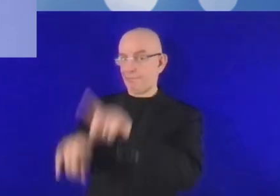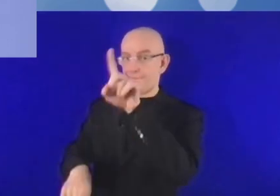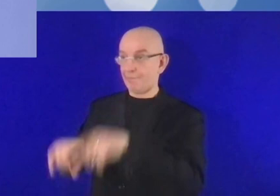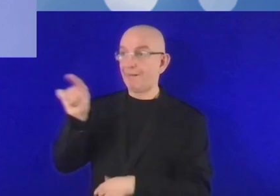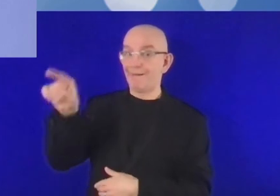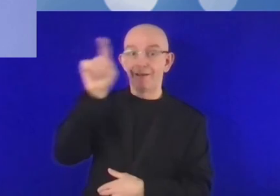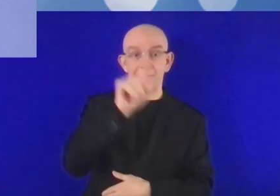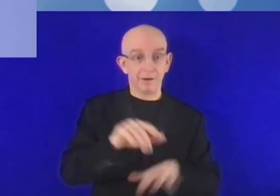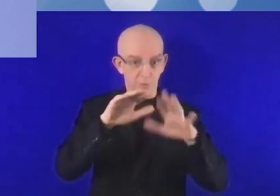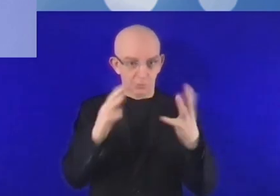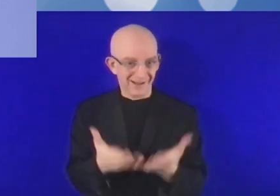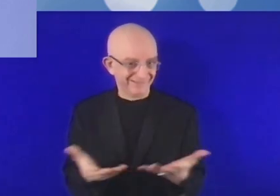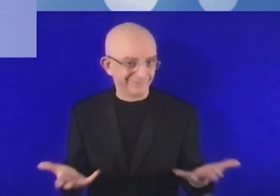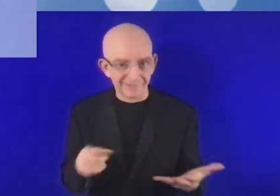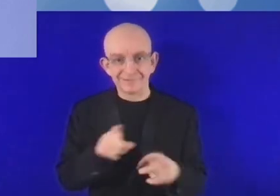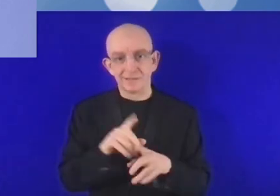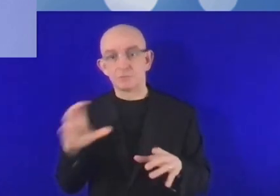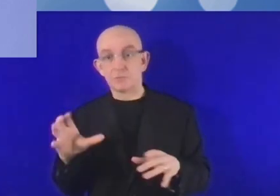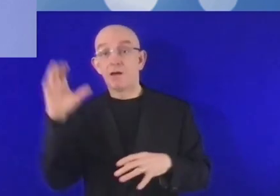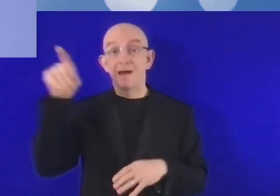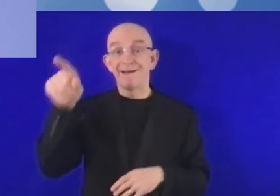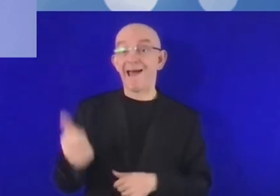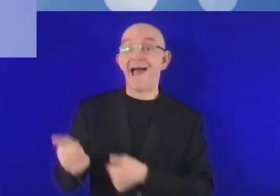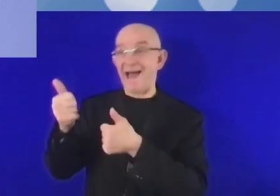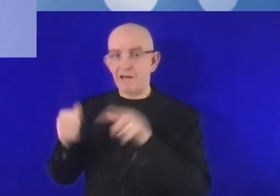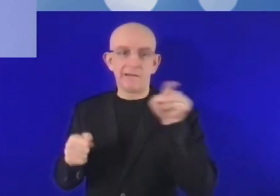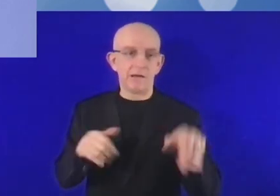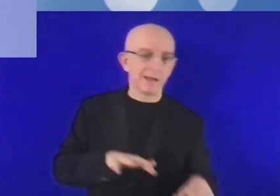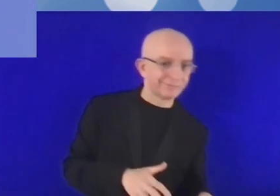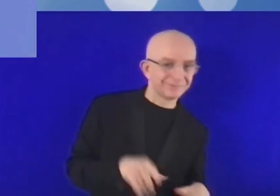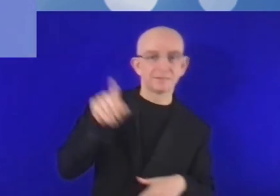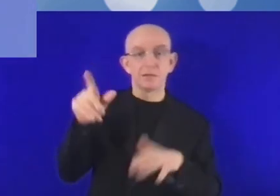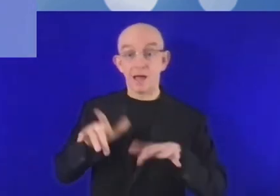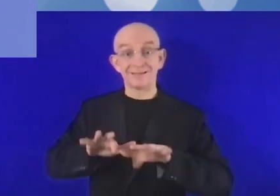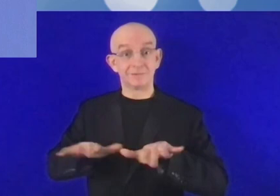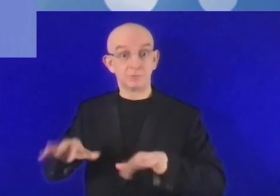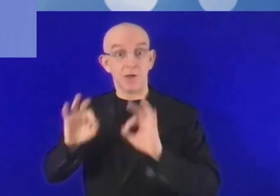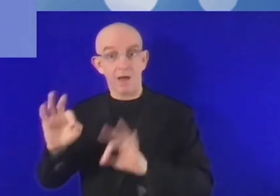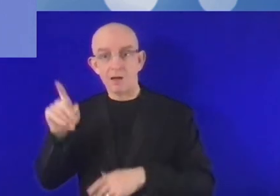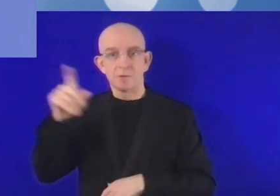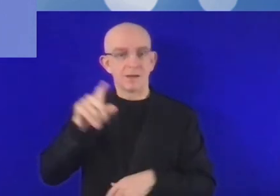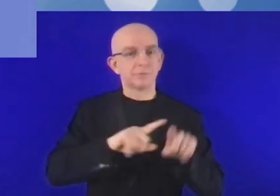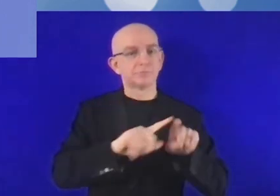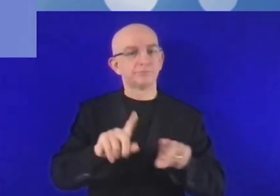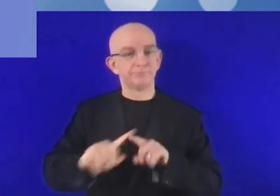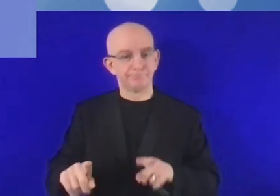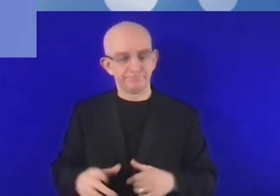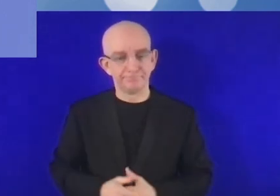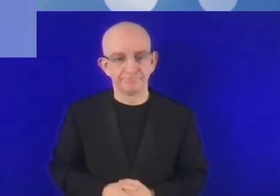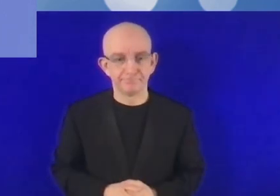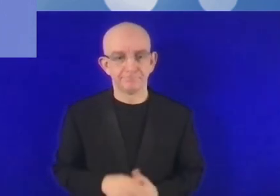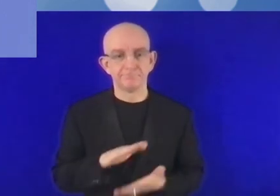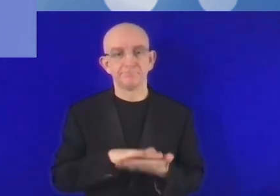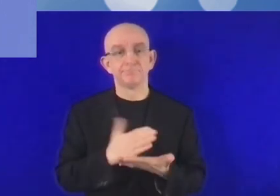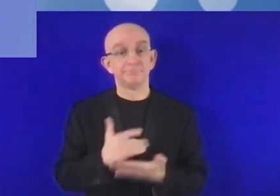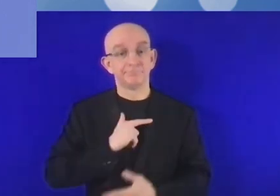financier. Donc, c'est pour moi le double défi. Mais je citerai aussi la différence, les gouffres qui existent